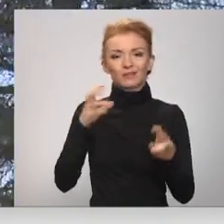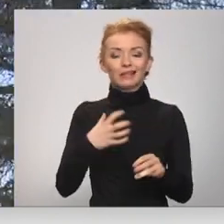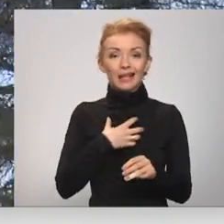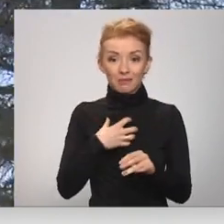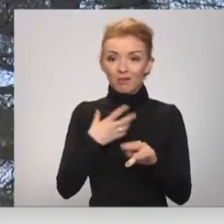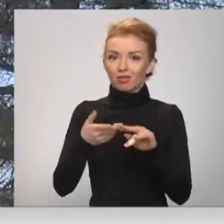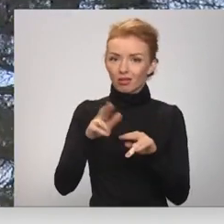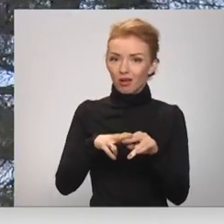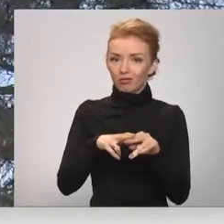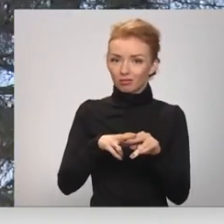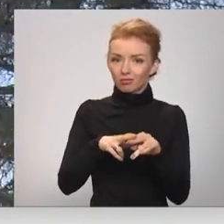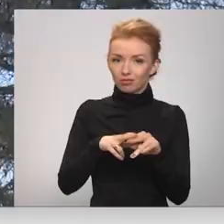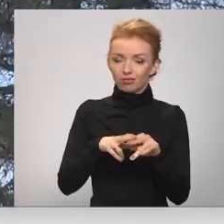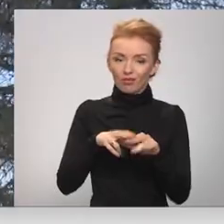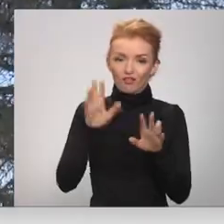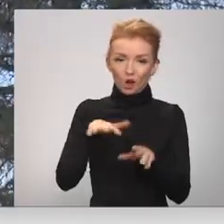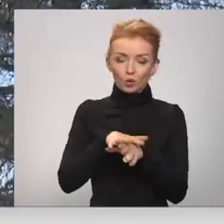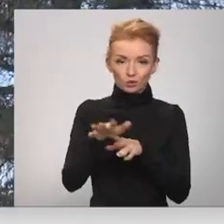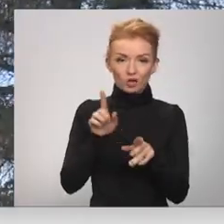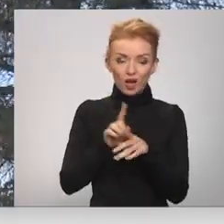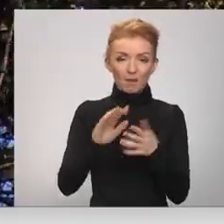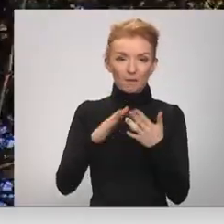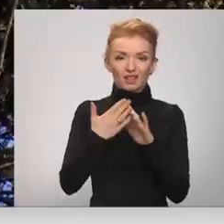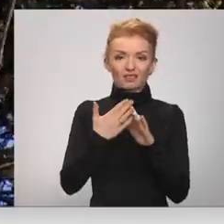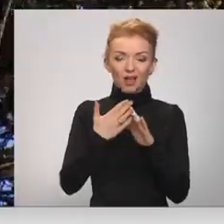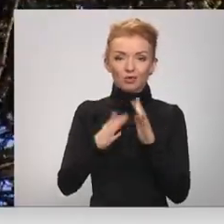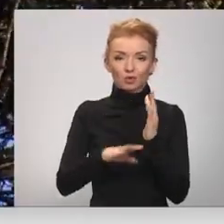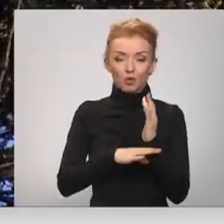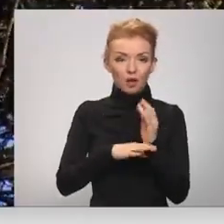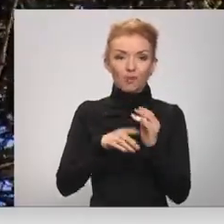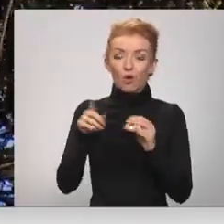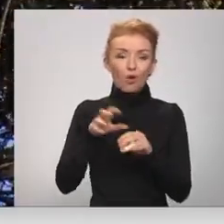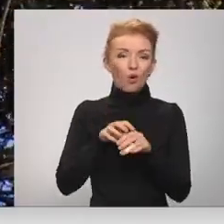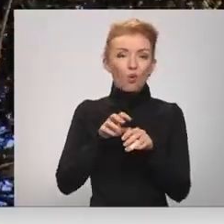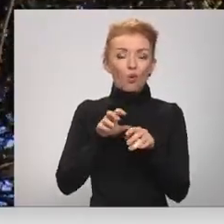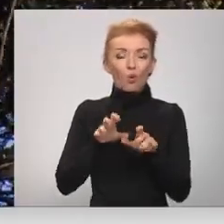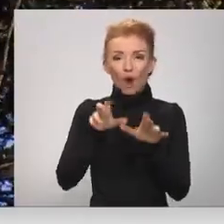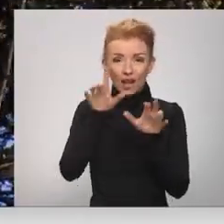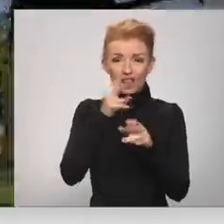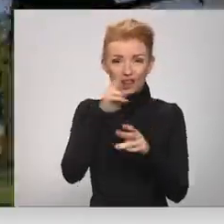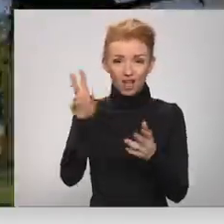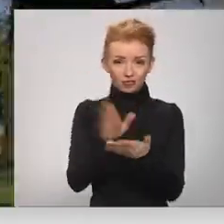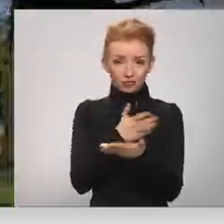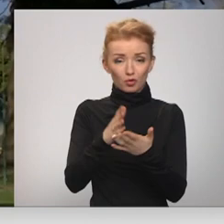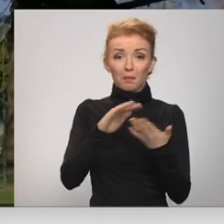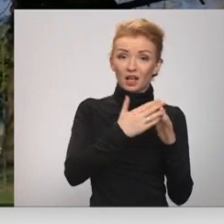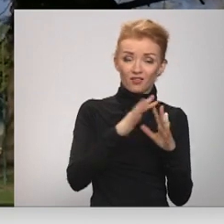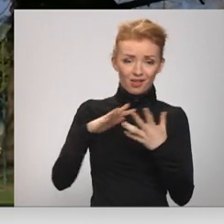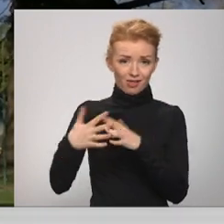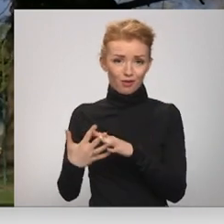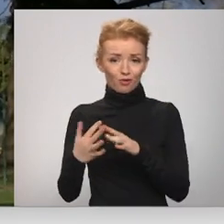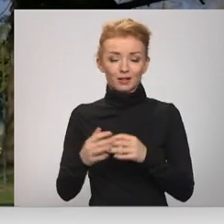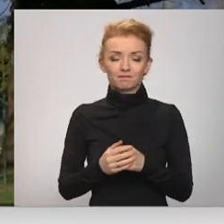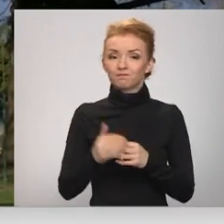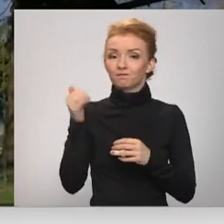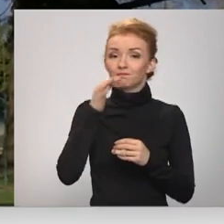iespējams, ja var uzbrukt arī pilsētā kaitēk, es jau nešķiro, vai tie lauki mešu vai pilsēta. Šeit iespējams, ka